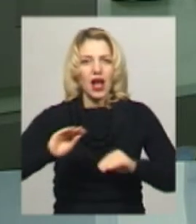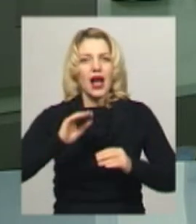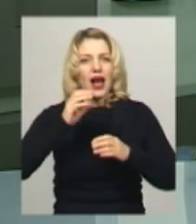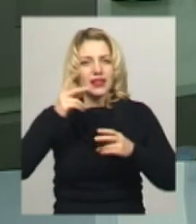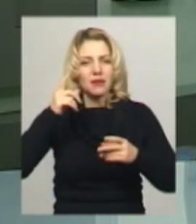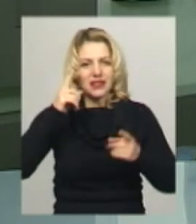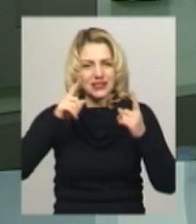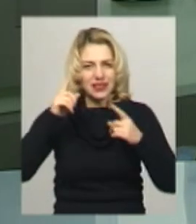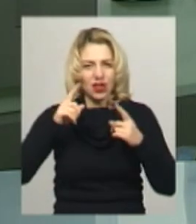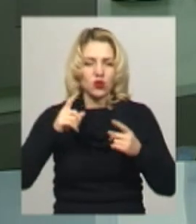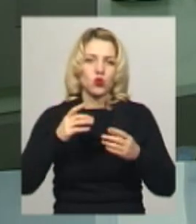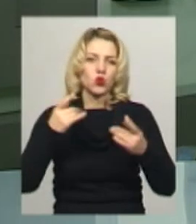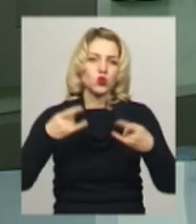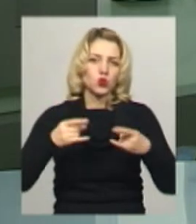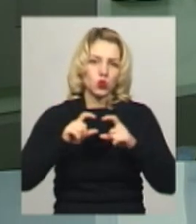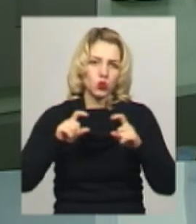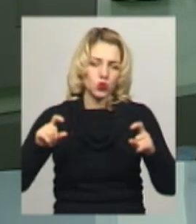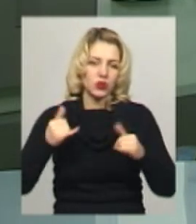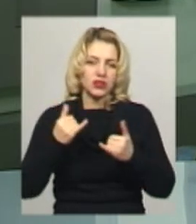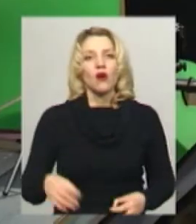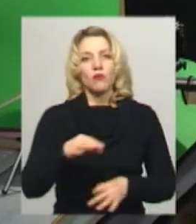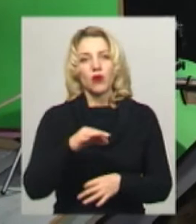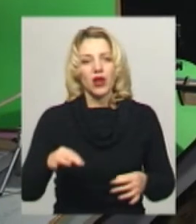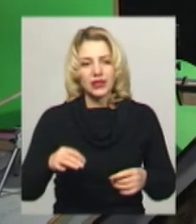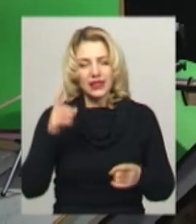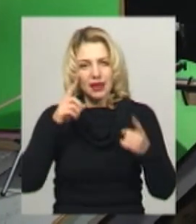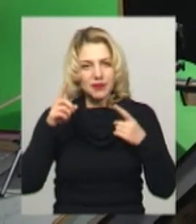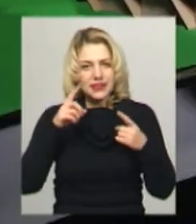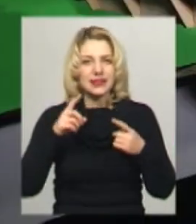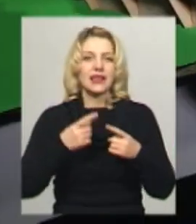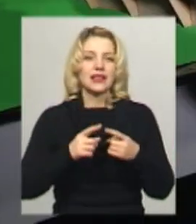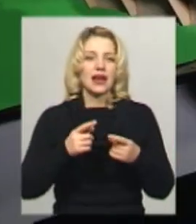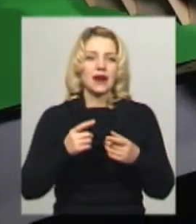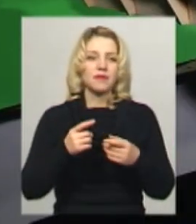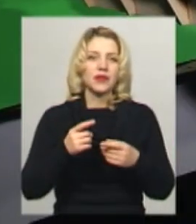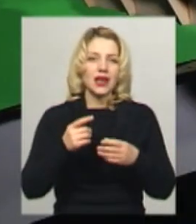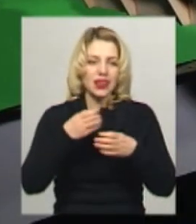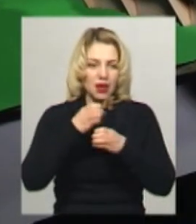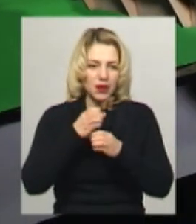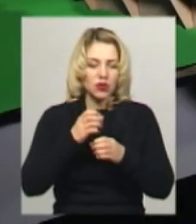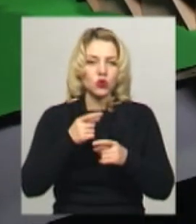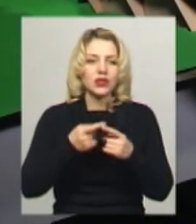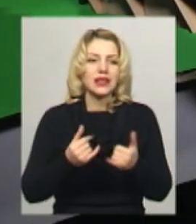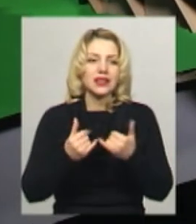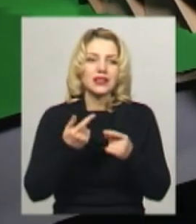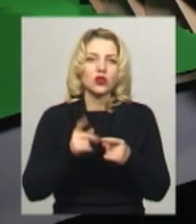мультипрікатор шукає зацікавлених у анімації хмельничан. Творений для тих, хто хоче навчитись анімації, розповідає автор проєкту Вадим Подзігун.